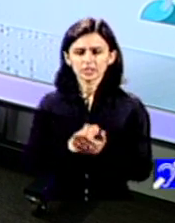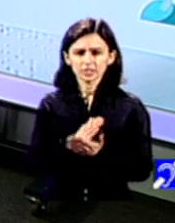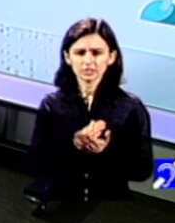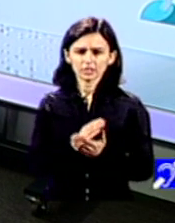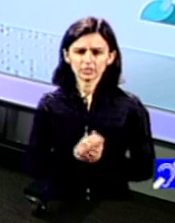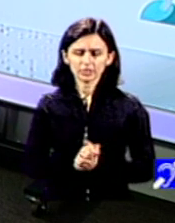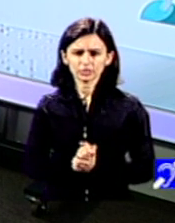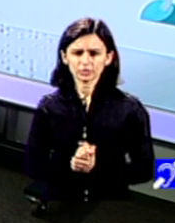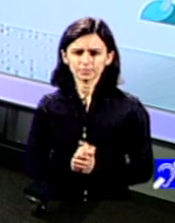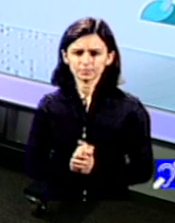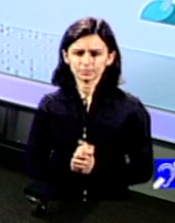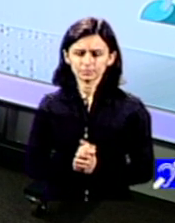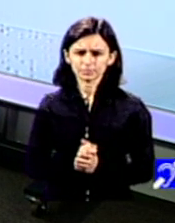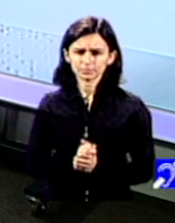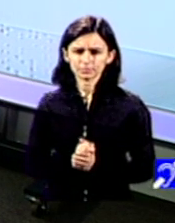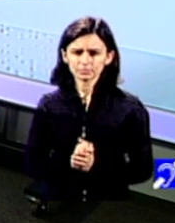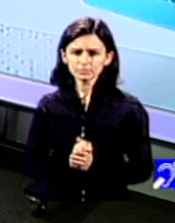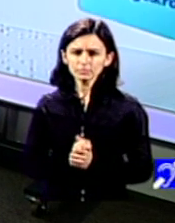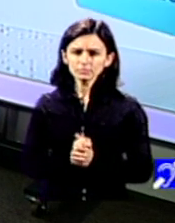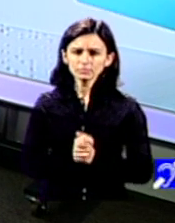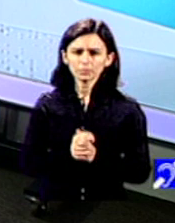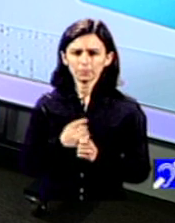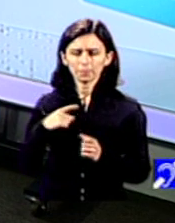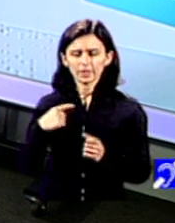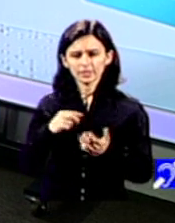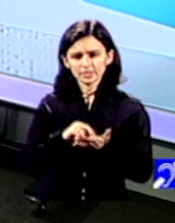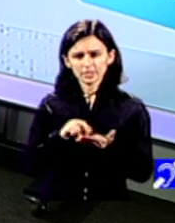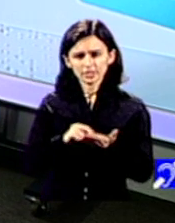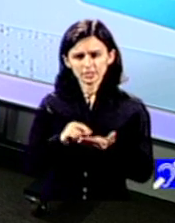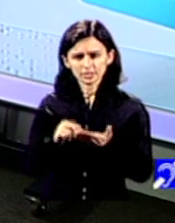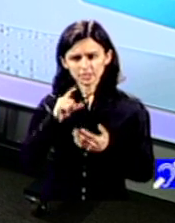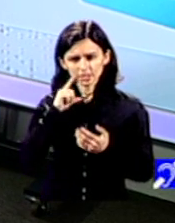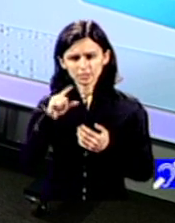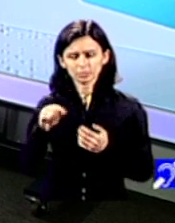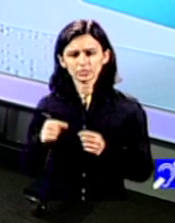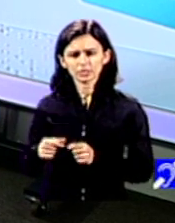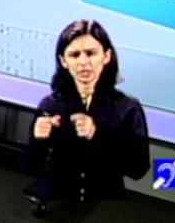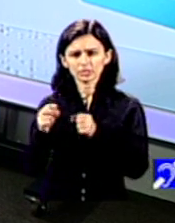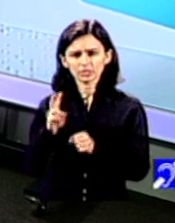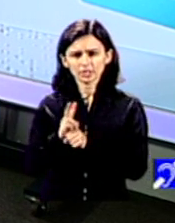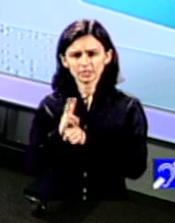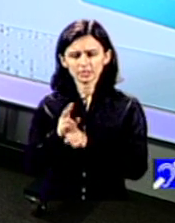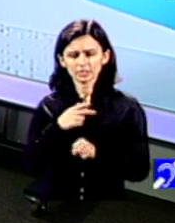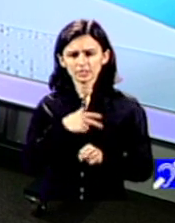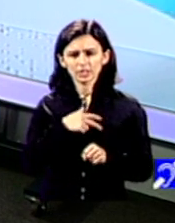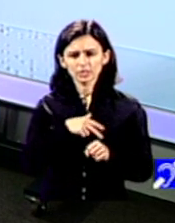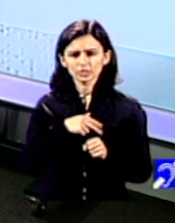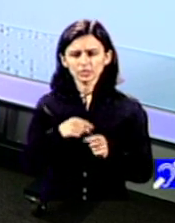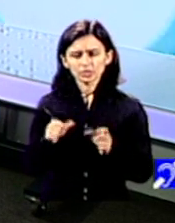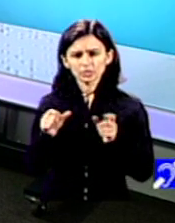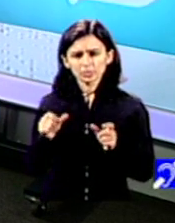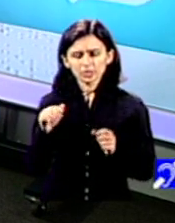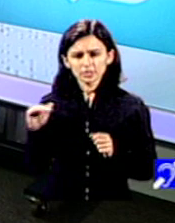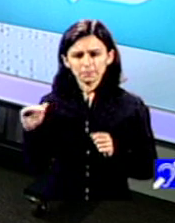e scris domnule Păslaru negru pe alb în răspunsul Direcțiilor Generale de Asistență Socială și Protecția Copilului acest